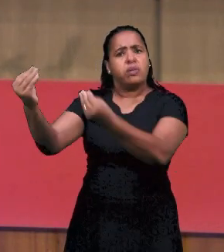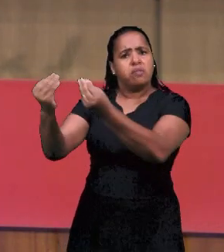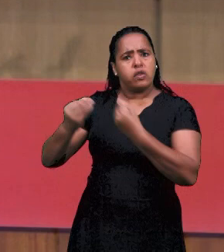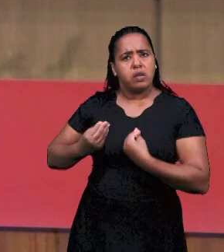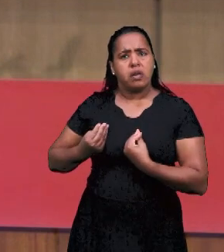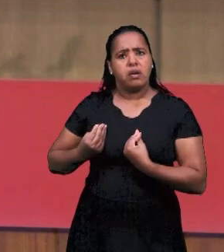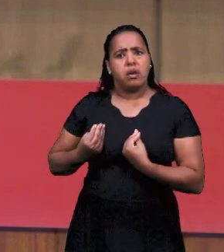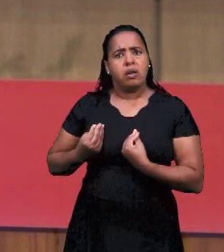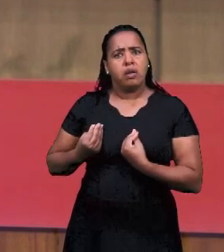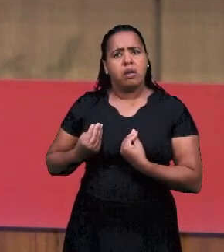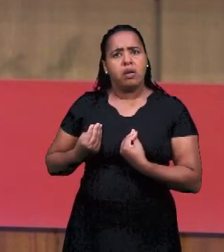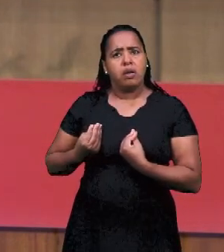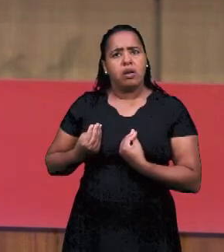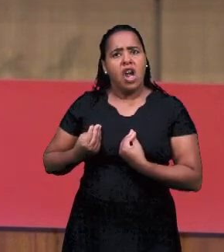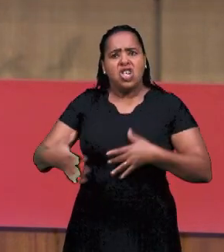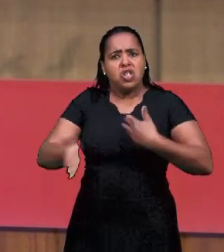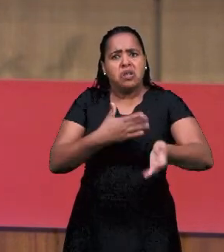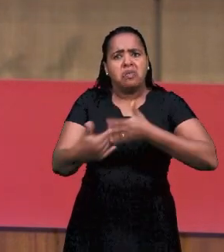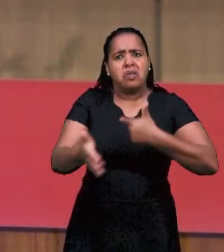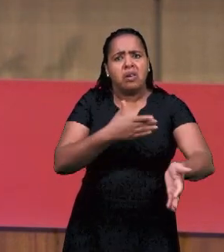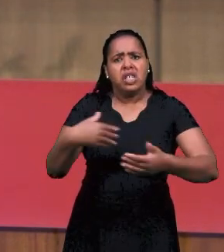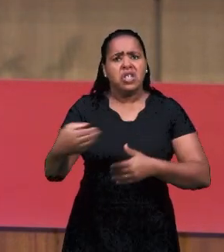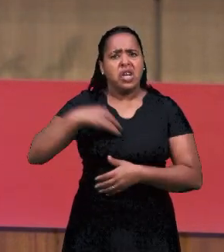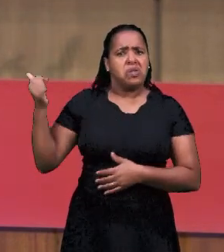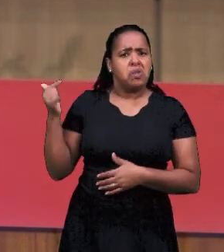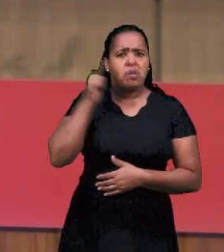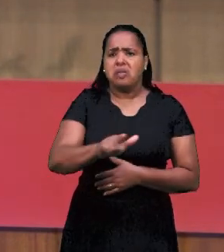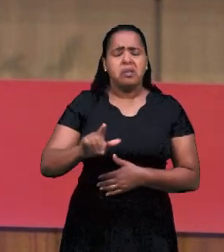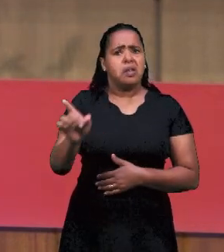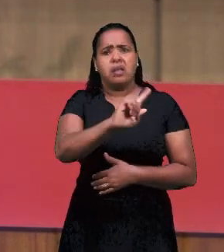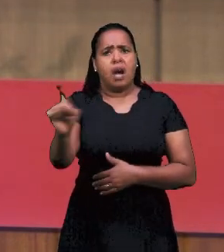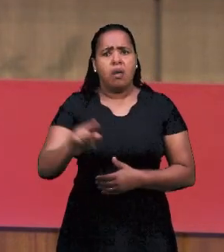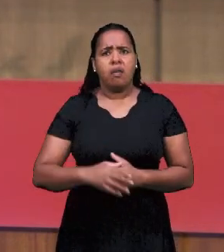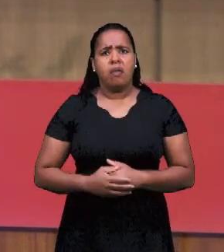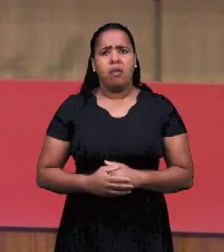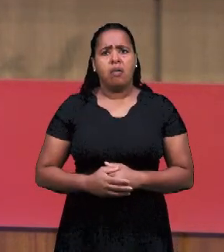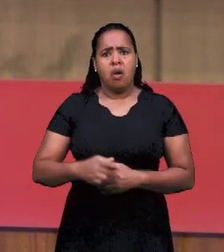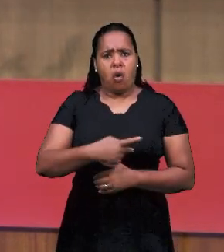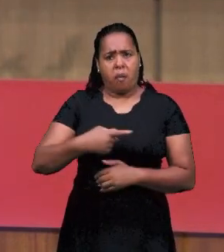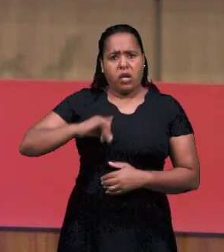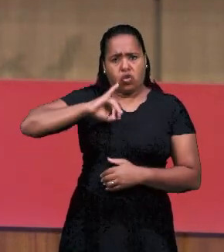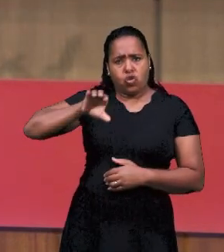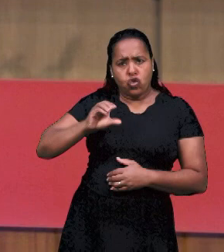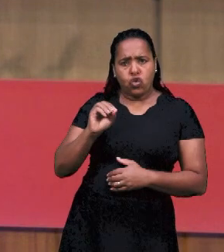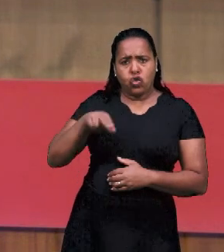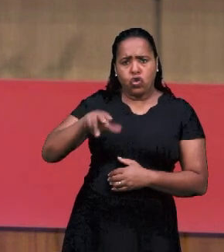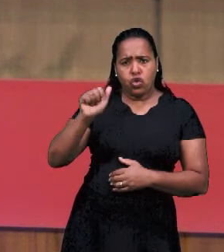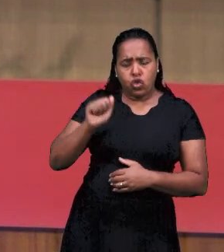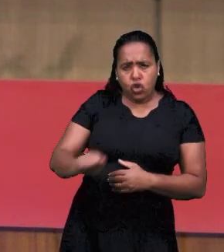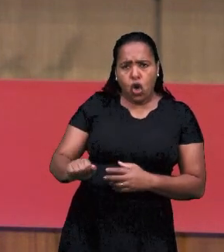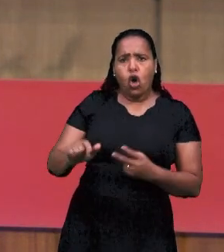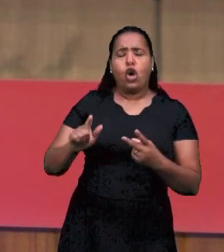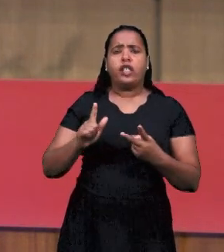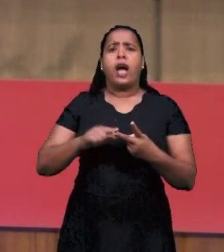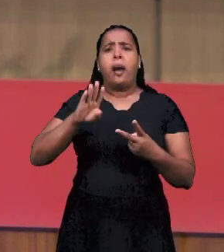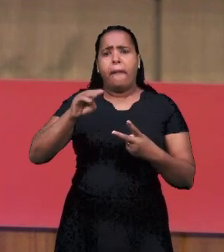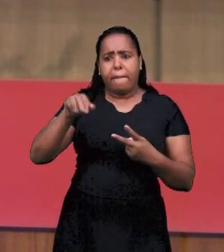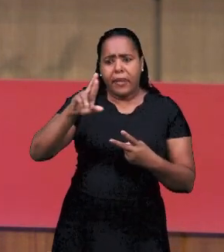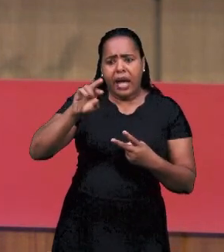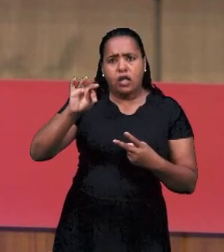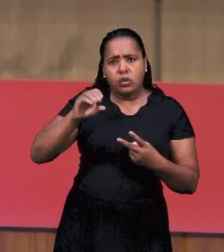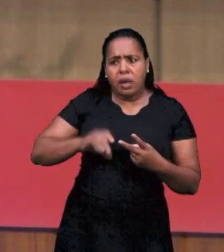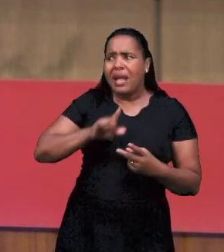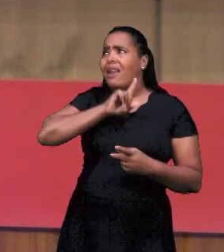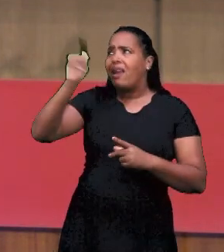предрассветной. Молодежь, ревнуйте. Это наследие, которое Бог дал нам. Доктрина не была дана каким бы то ни было образом.